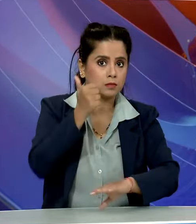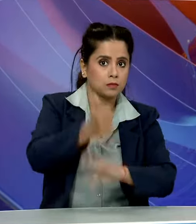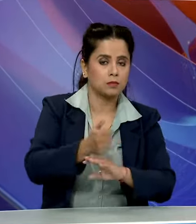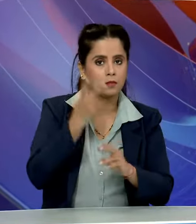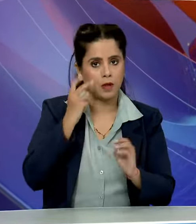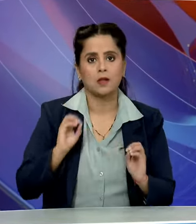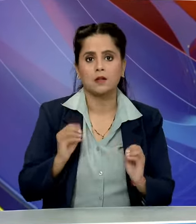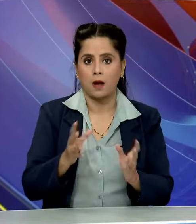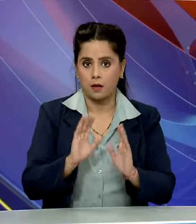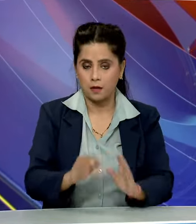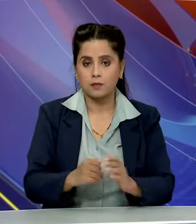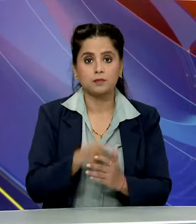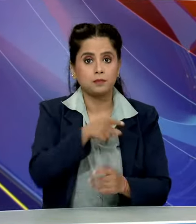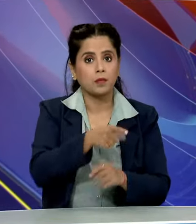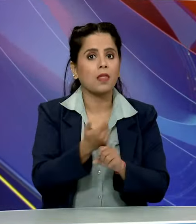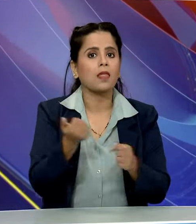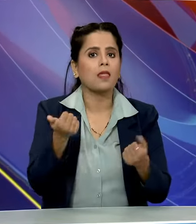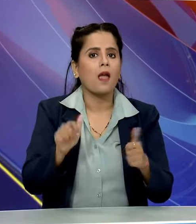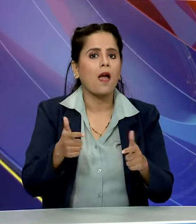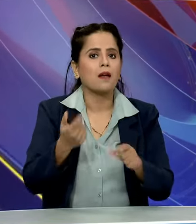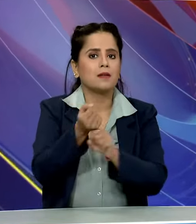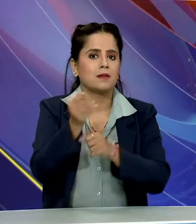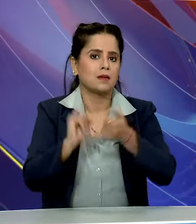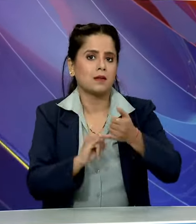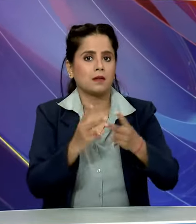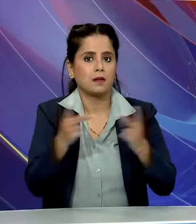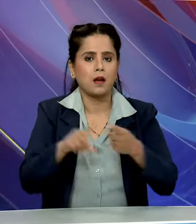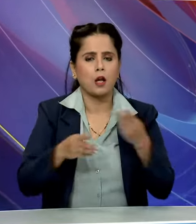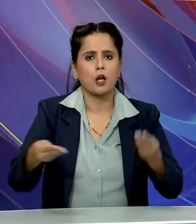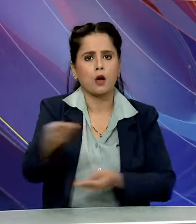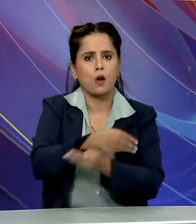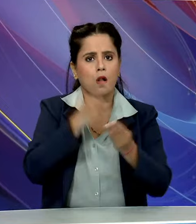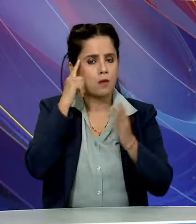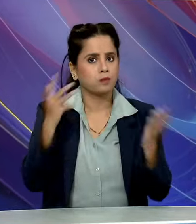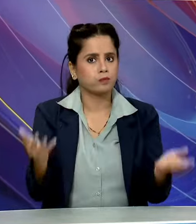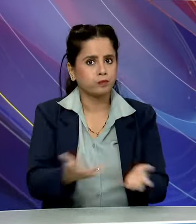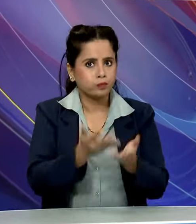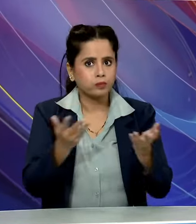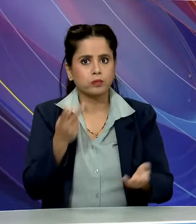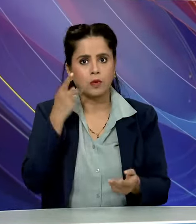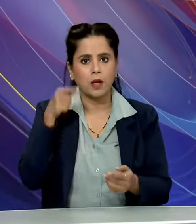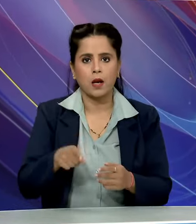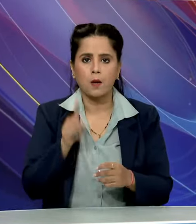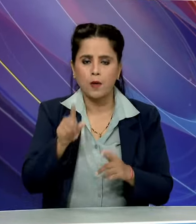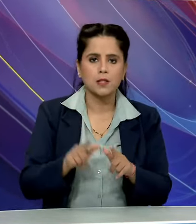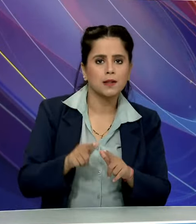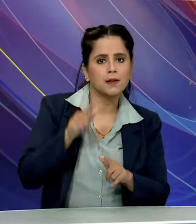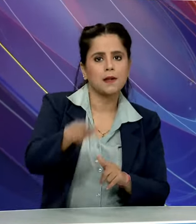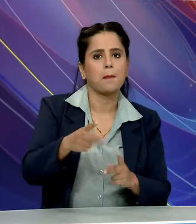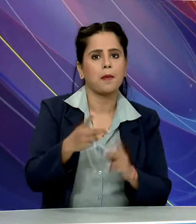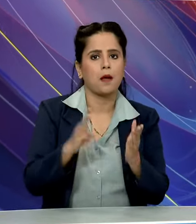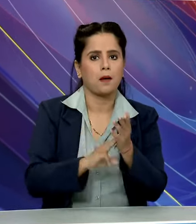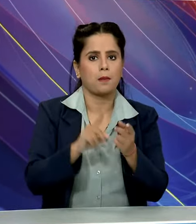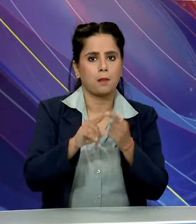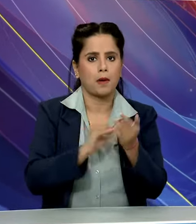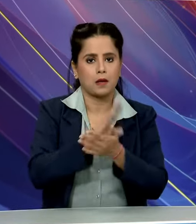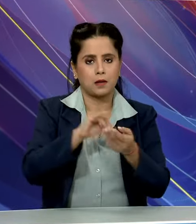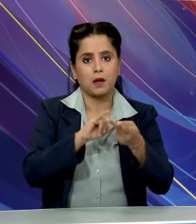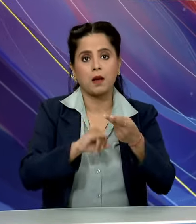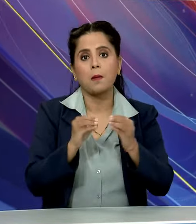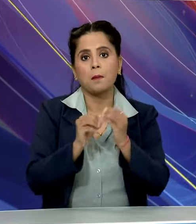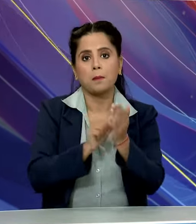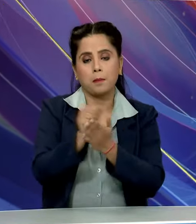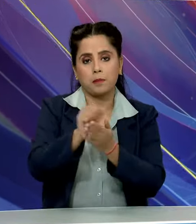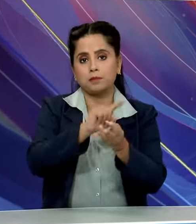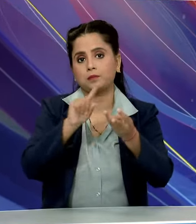शिला नियास किया उन्होंने गैस अधारित अर्थविवस्था को बढ़ावा देने के एक और कदम की रूप में महसाडा, भटिंडा,